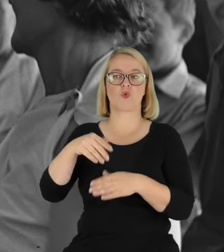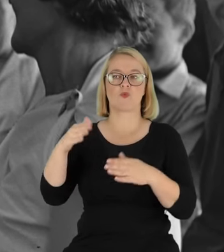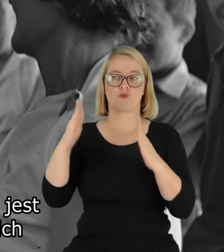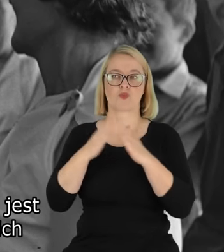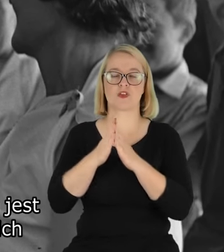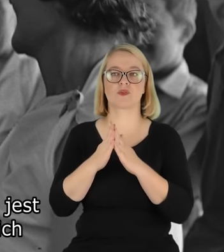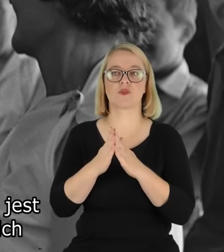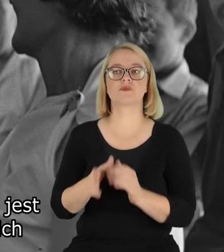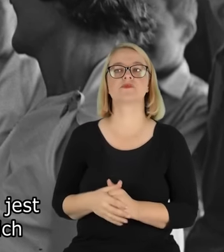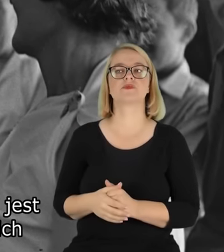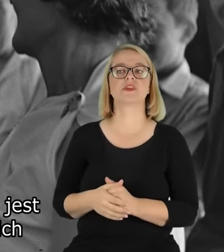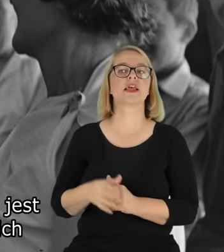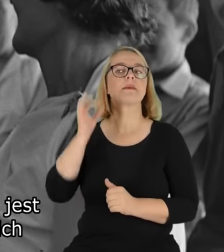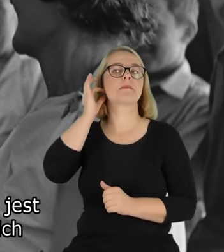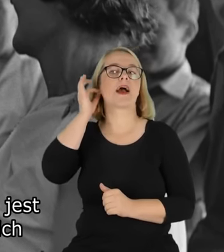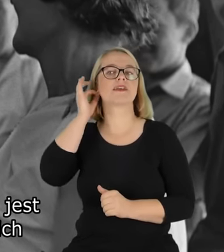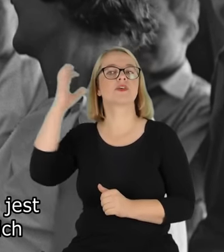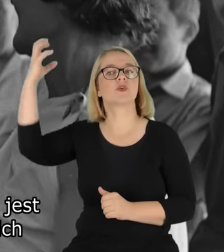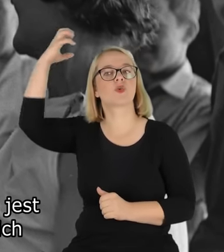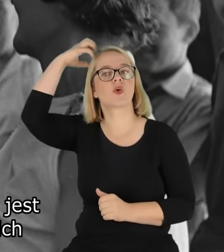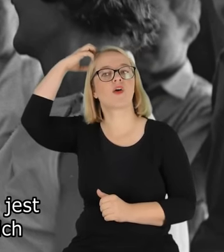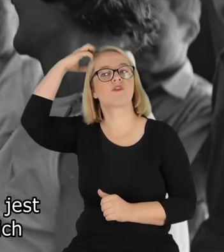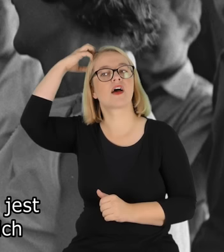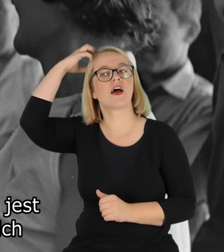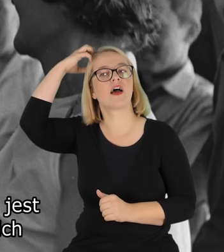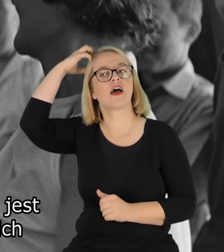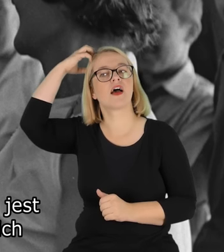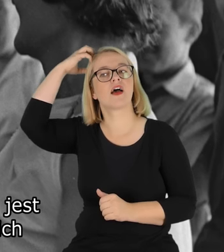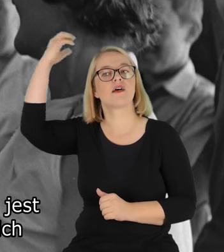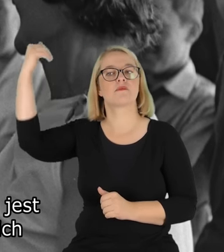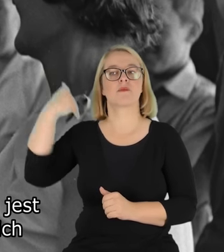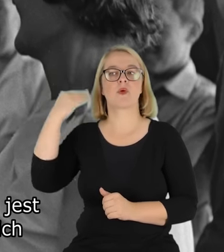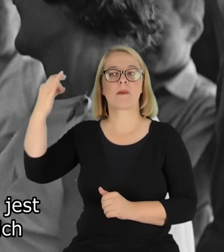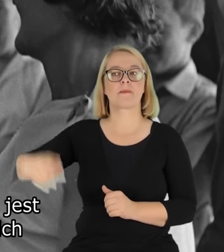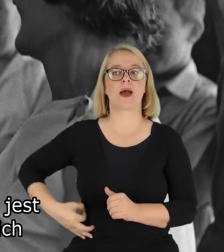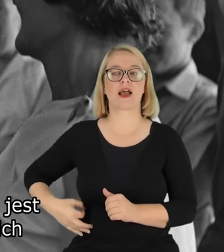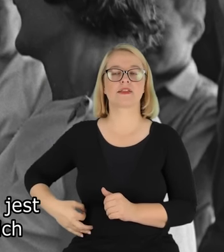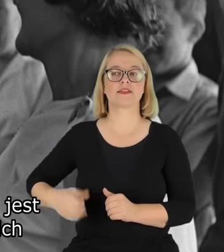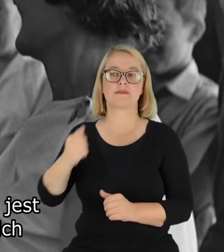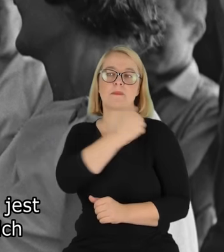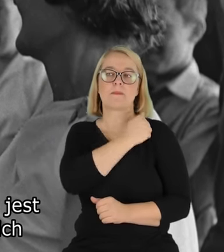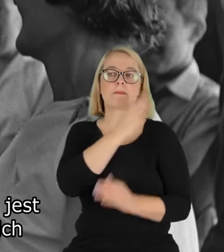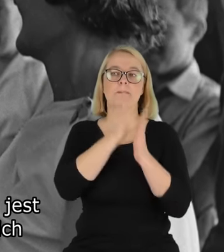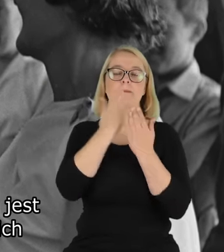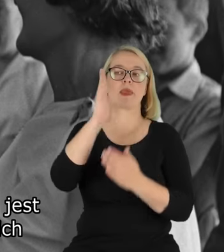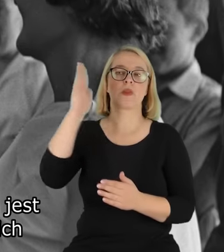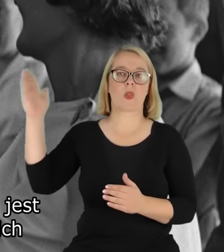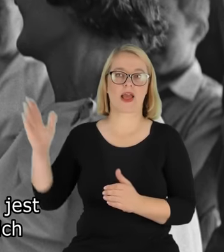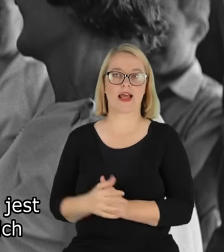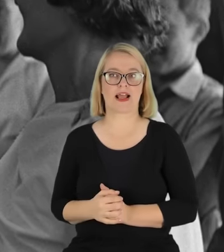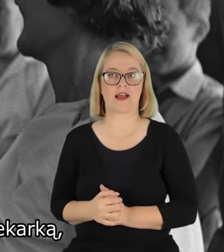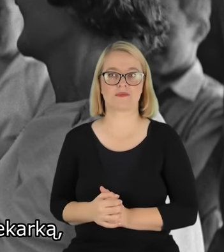budynku i królową zdjęcia słynnego, które jest na terenie Muzeum Żółk